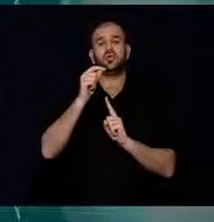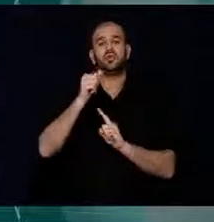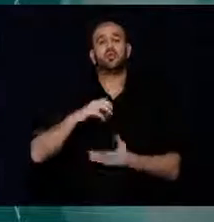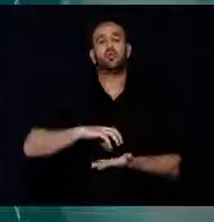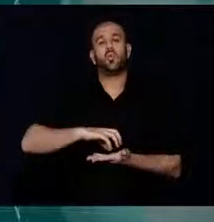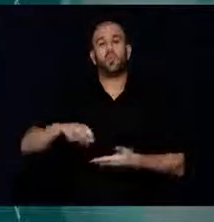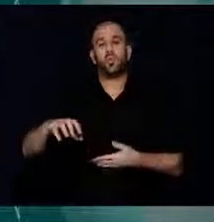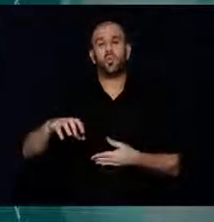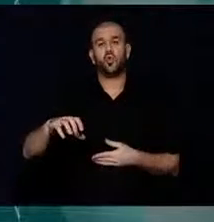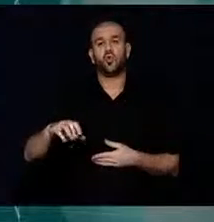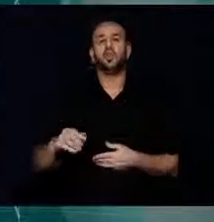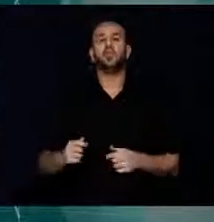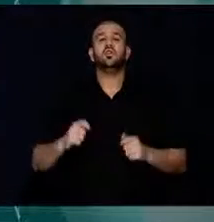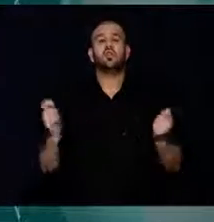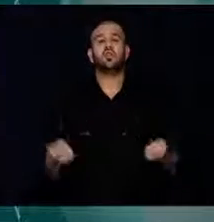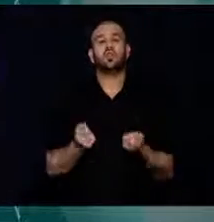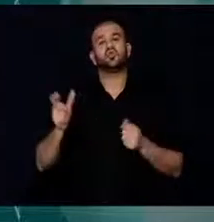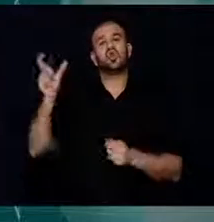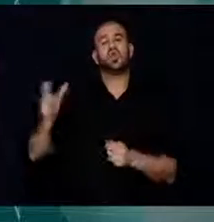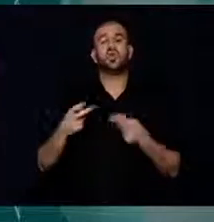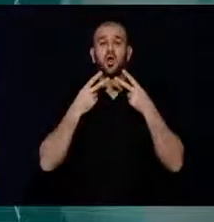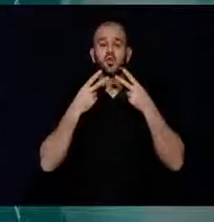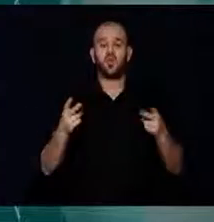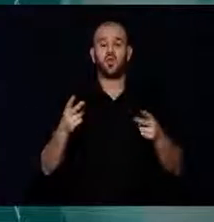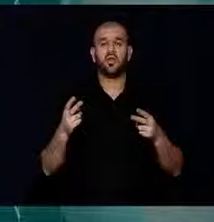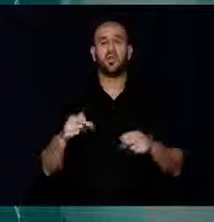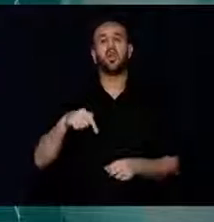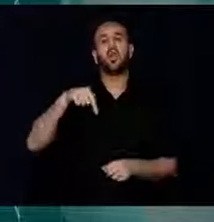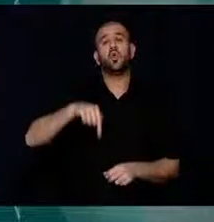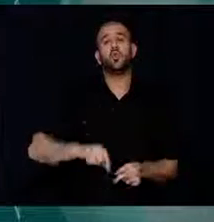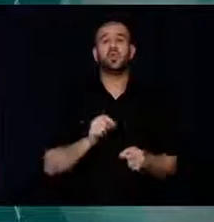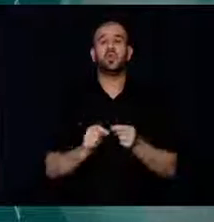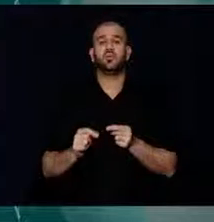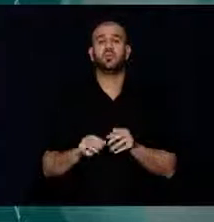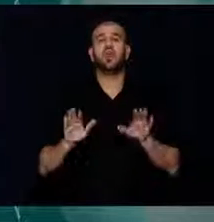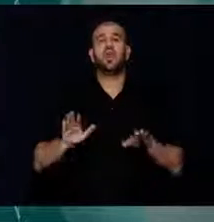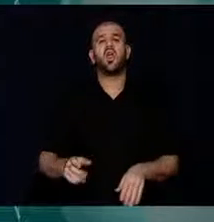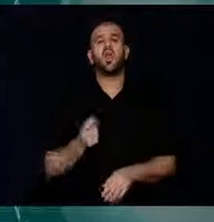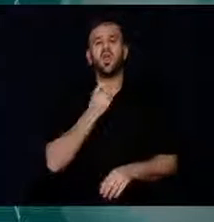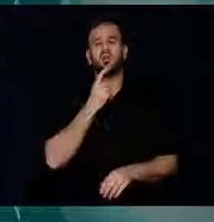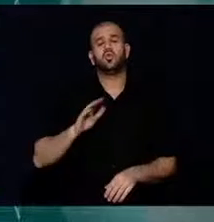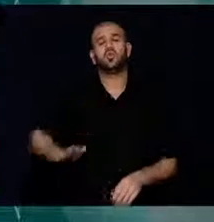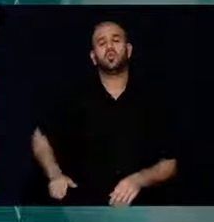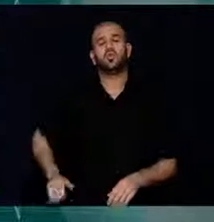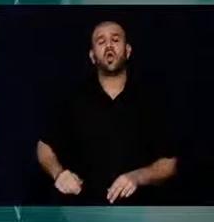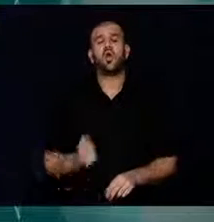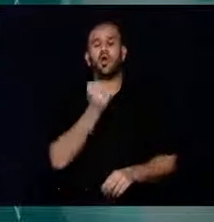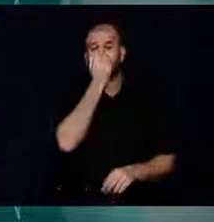40 çocuğa kanser ve lösemi teşhisi konulduğunu yazdı.